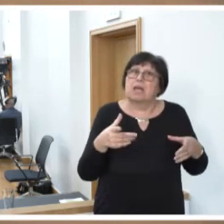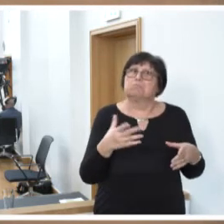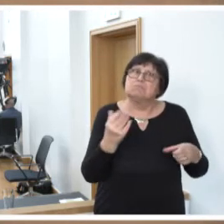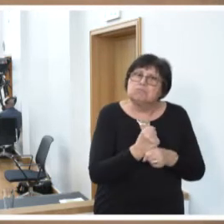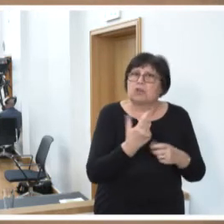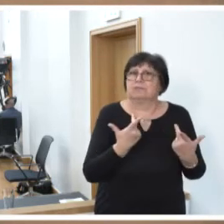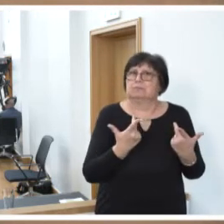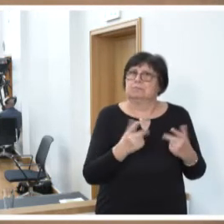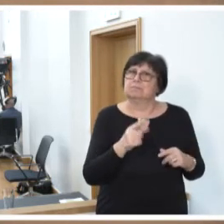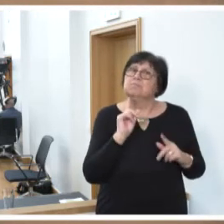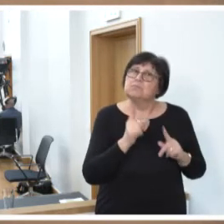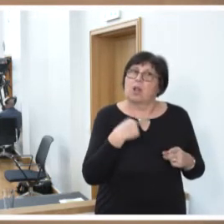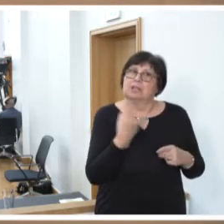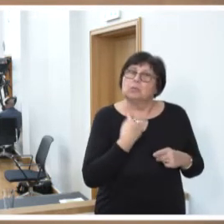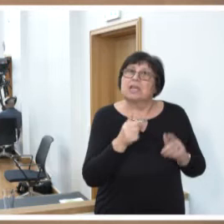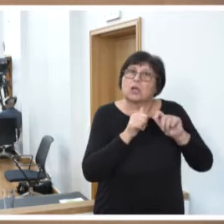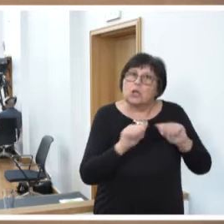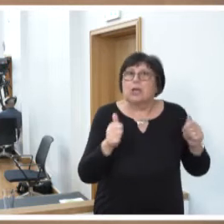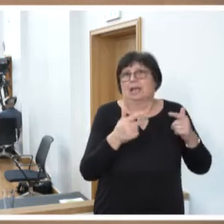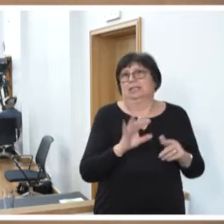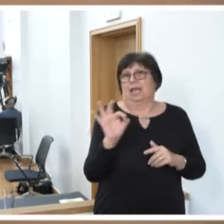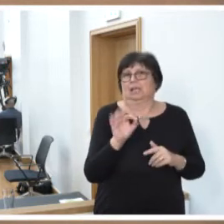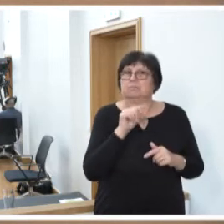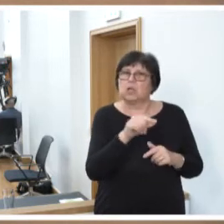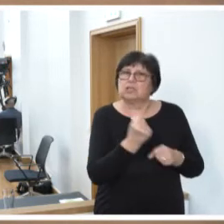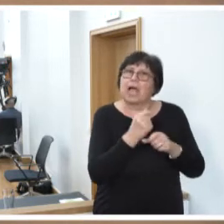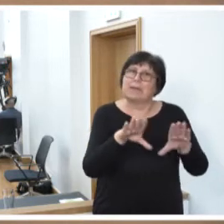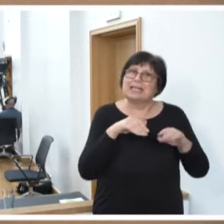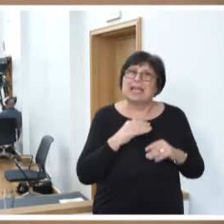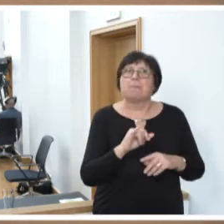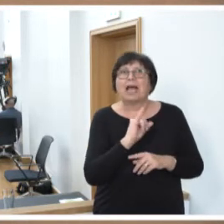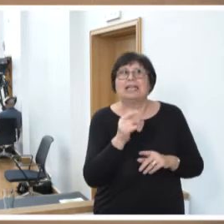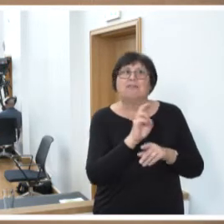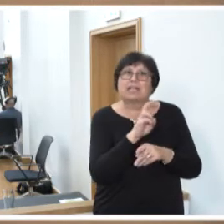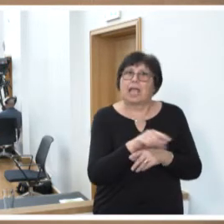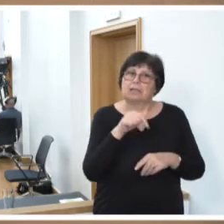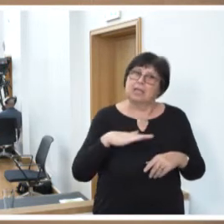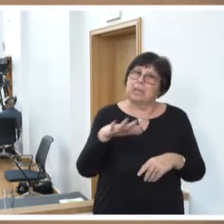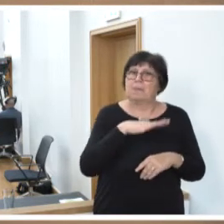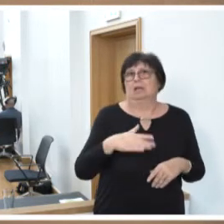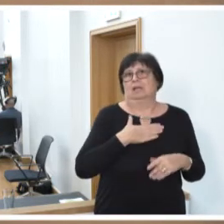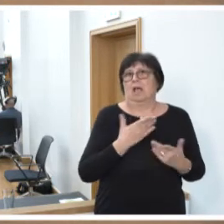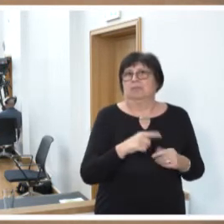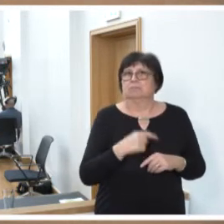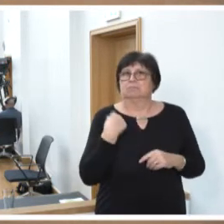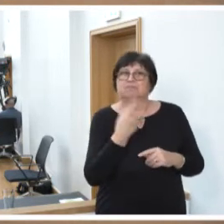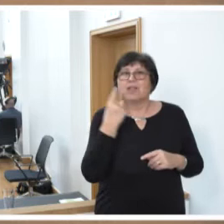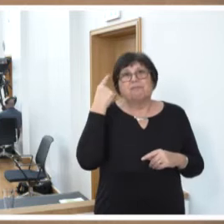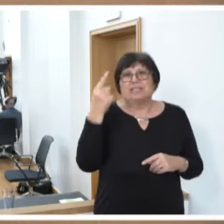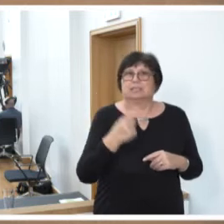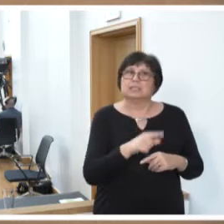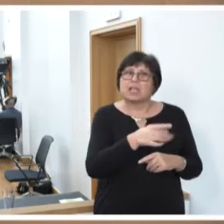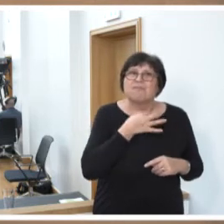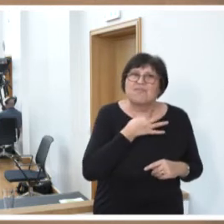und ich glaube, wir sollten uns glücklich schätzen, solche Arbeitnehmerinnen und Arbeitnehmervertreter in diesem Land zu haben, weil wir dann auch wissen, sie